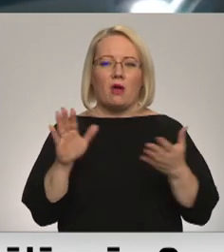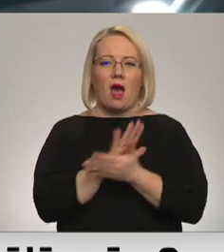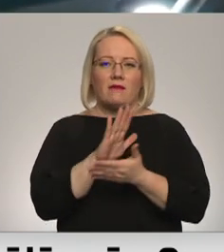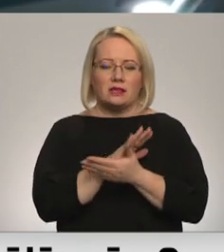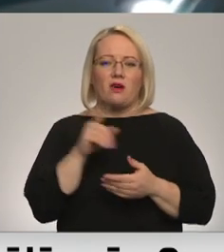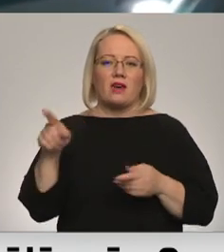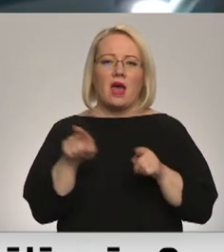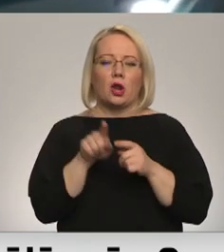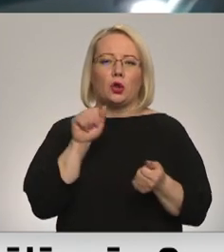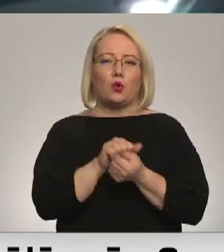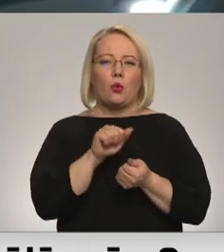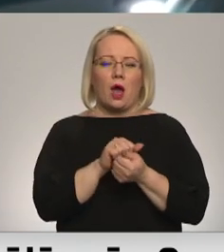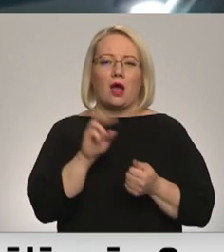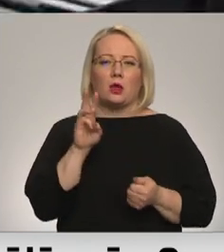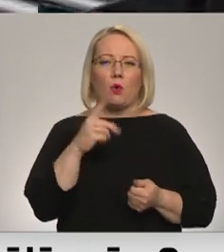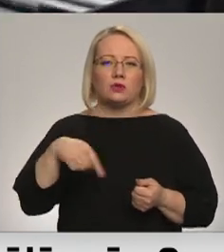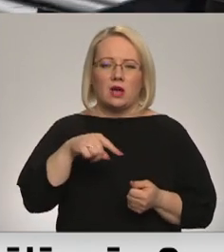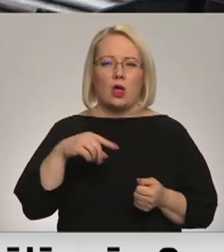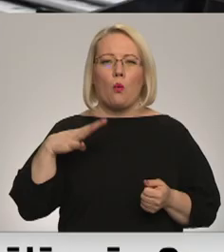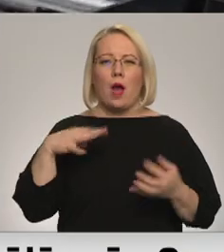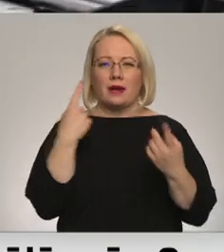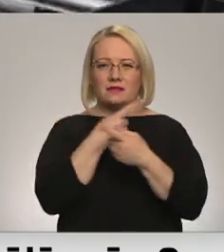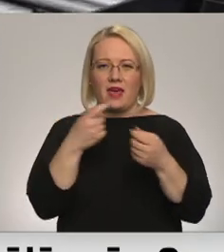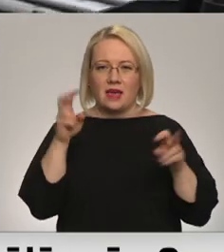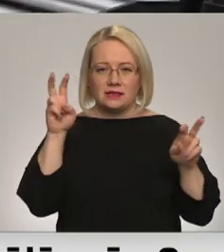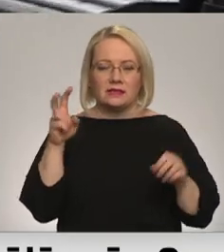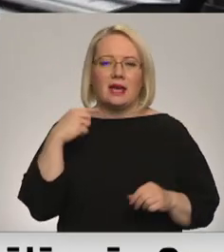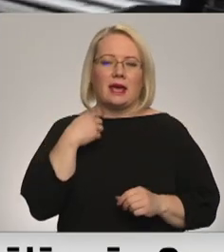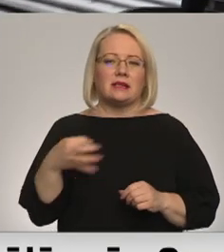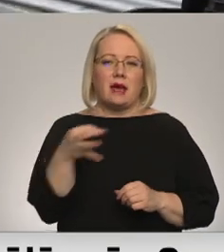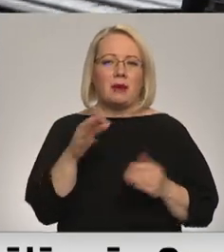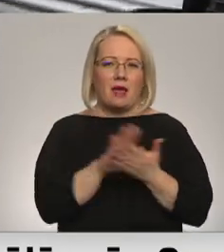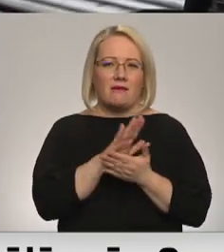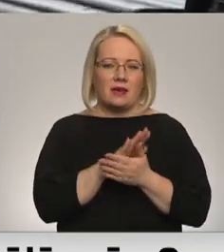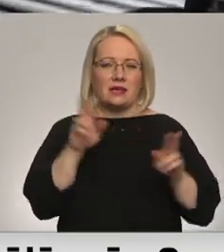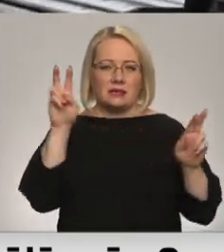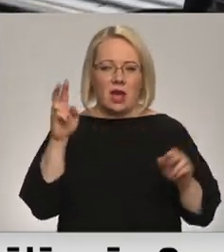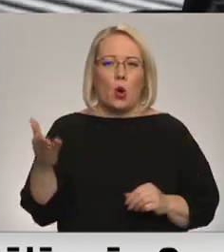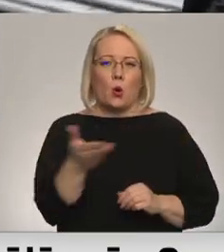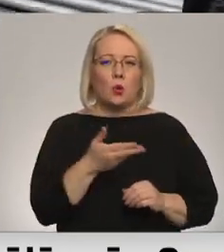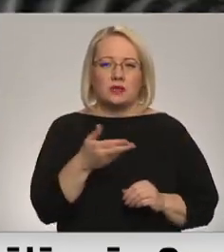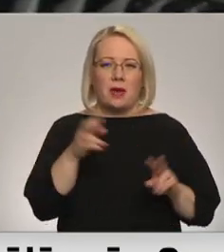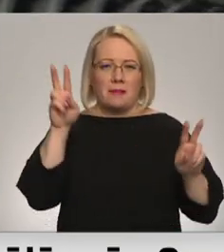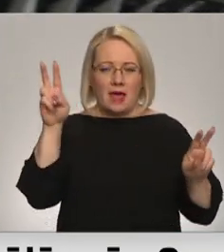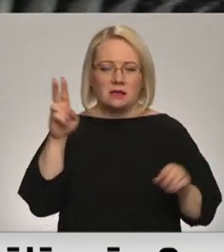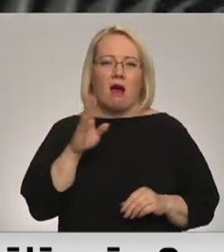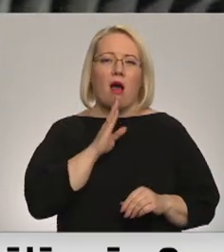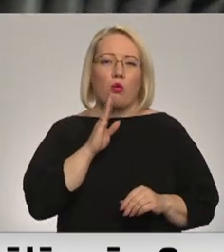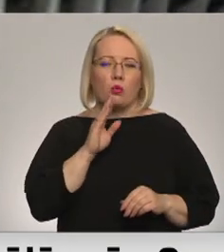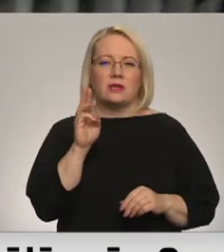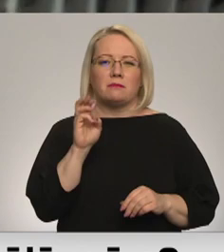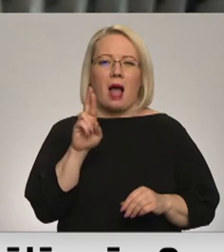tiek drukāti Mūkusalā. Ogres vēstis visiem – Rīgas aprīņķā vīze, Kurzemnieks, Zieme Latvija, Alūknes un Malienas ziņas,